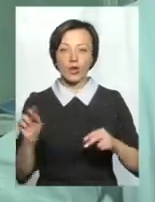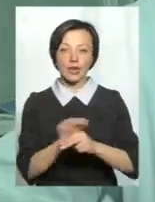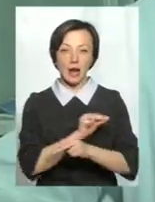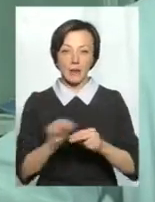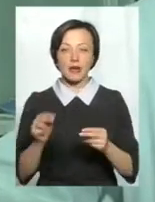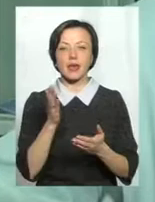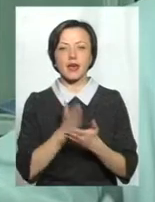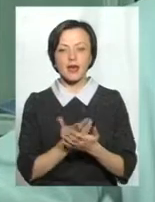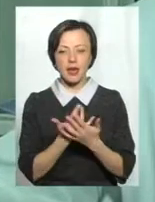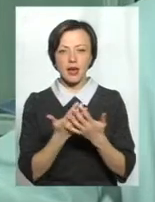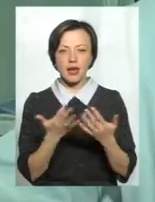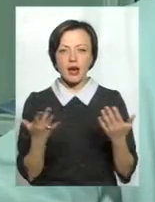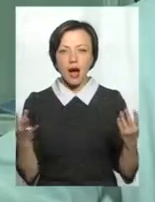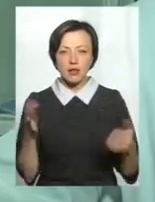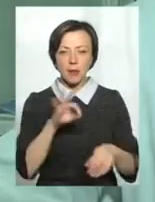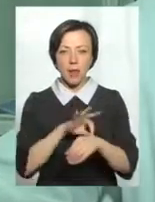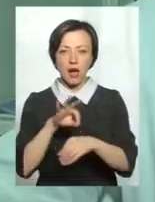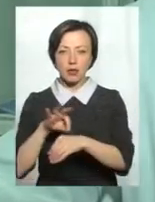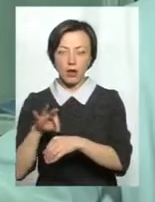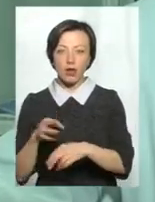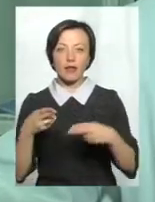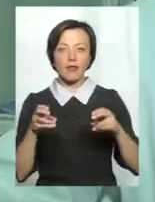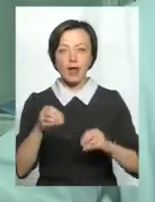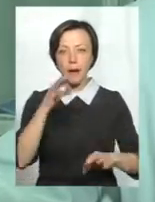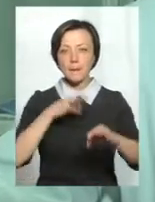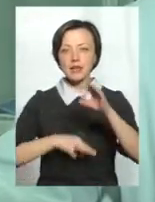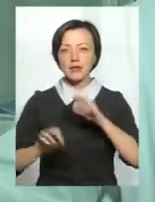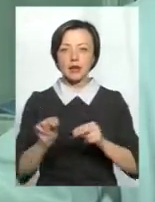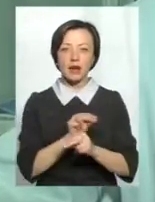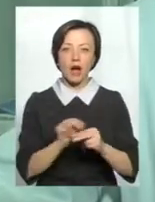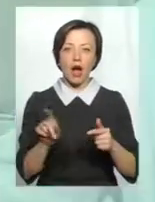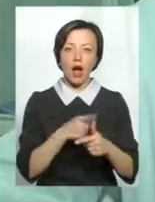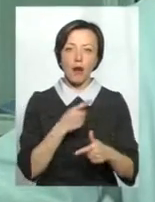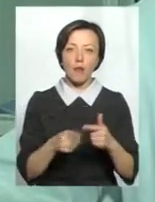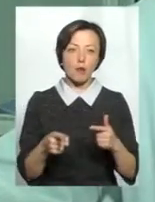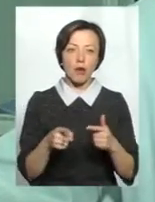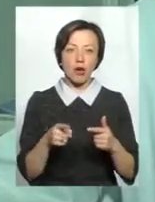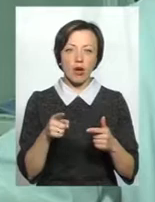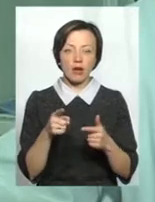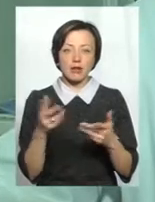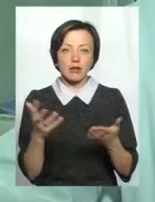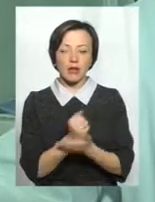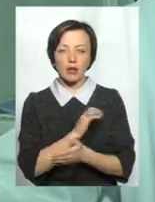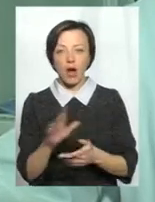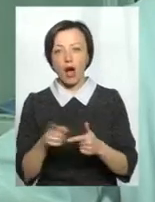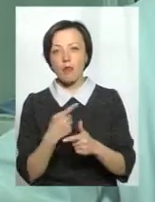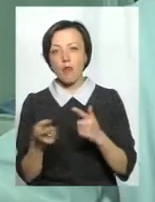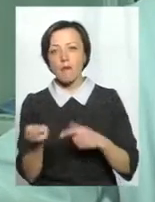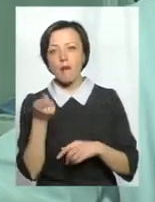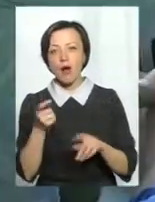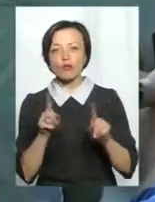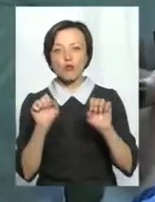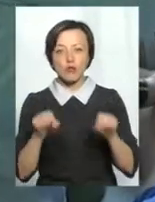патології, де медикаментозна терапія або зовсім не досягає, або мало що можна